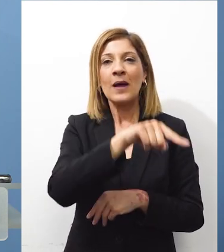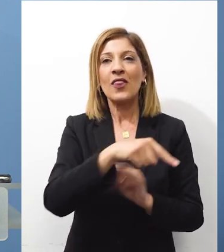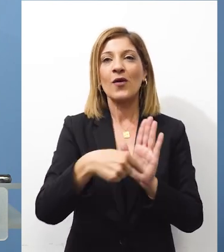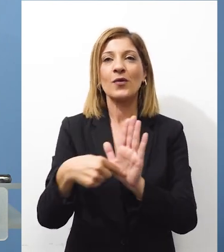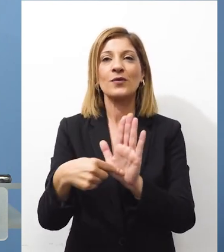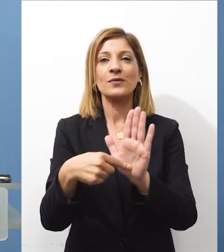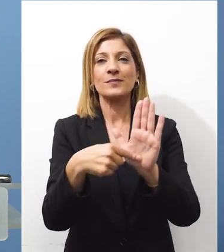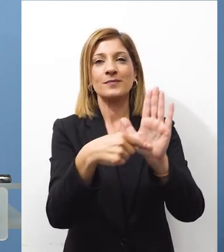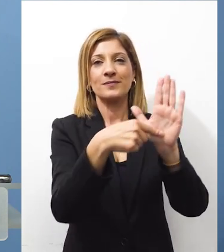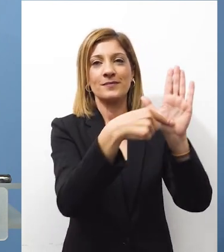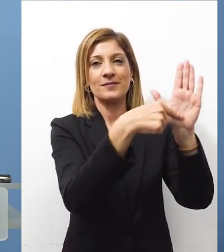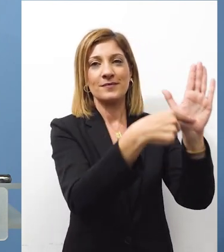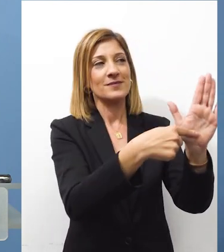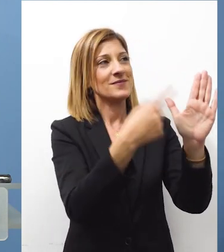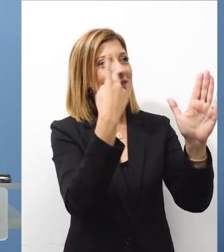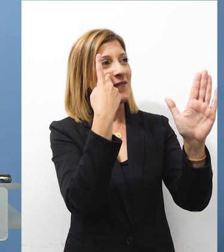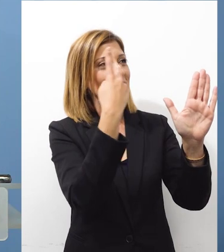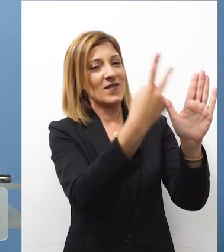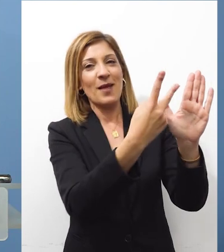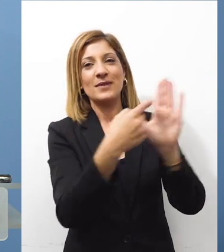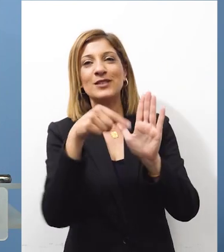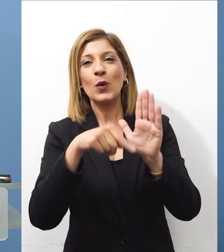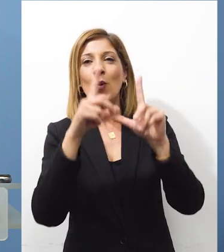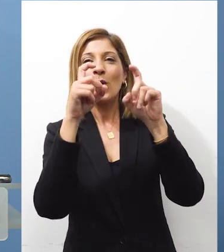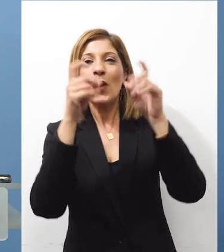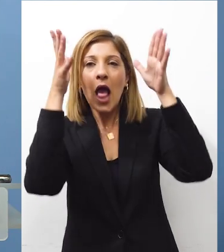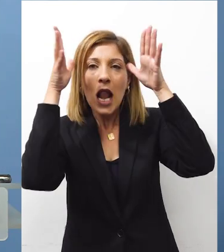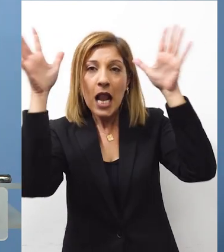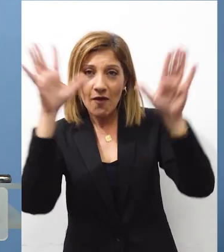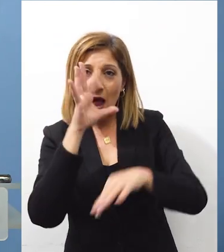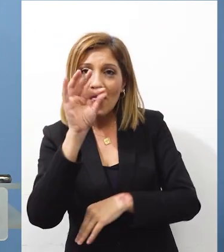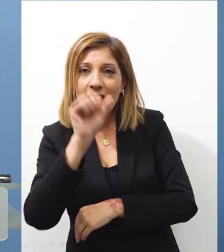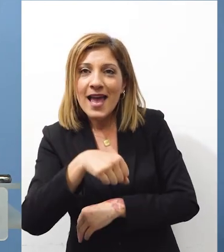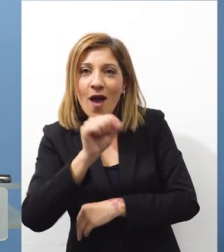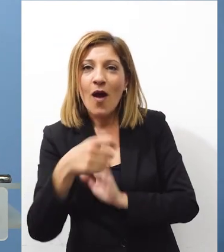Αυτά βλέπετε Είναι λαφάκια ή δεν είναι